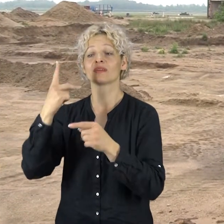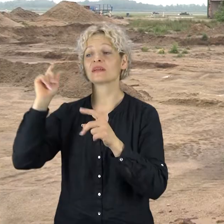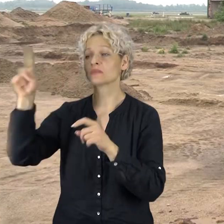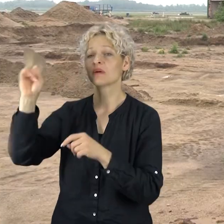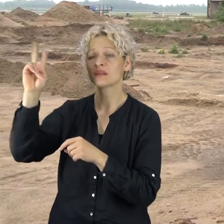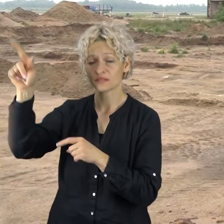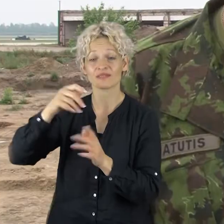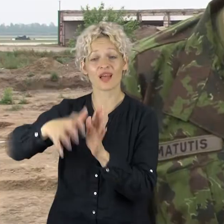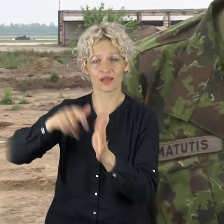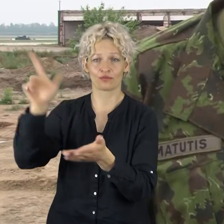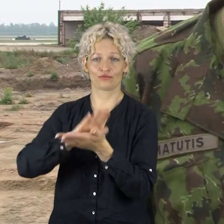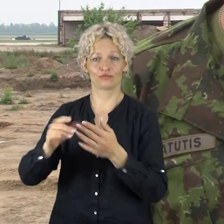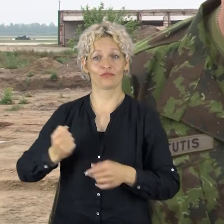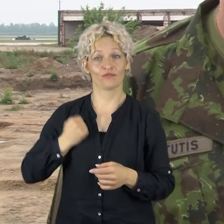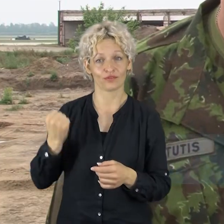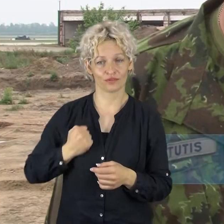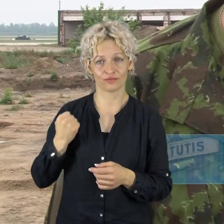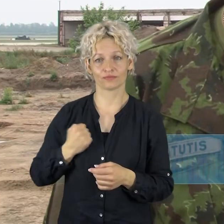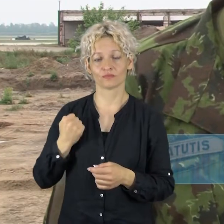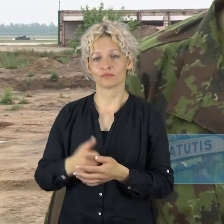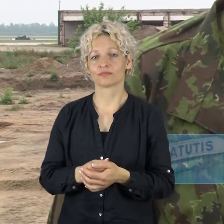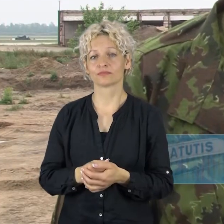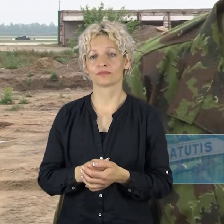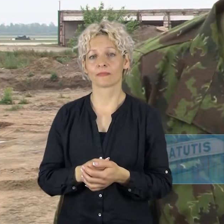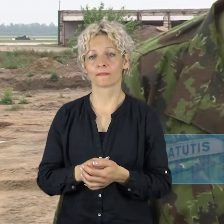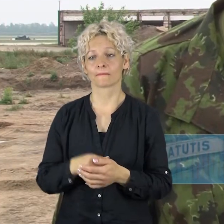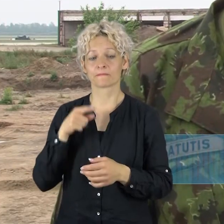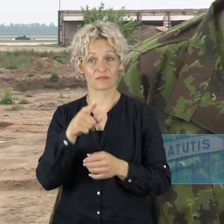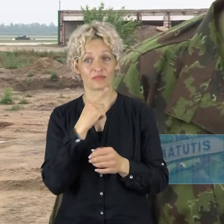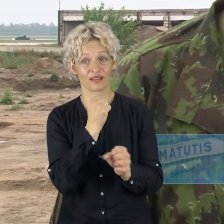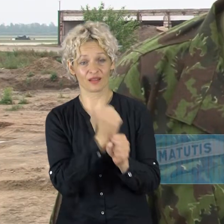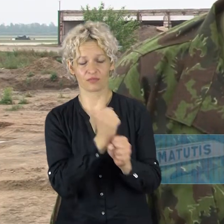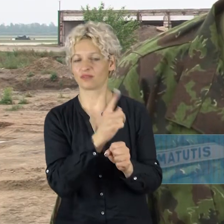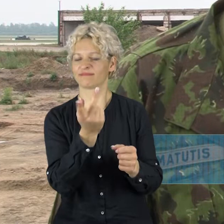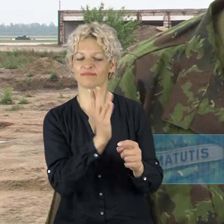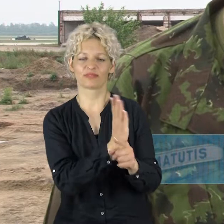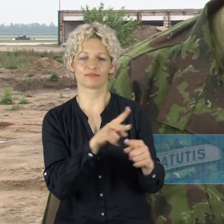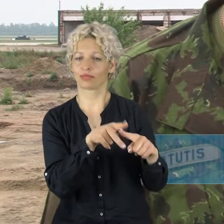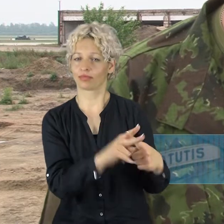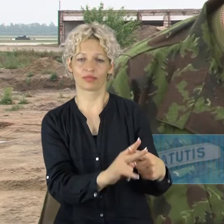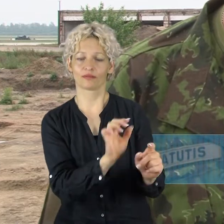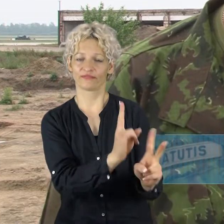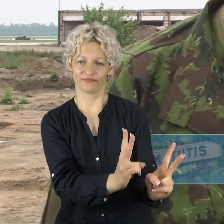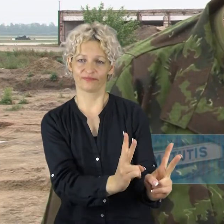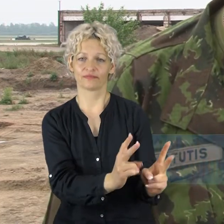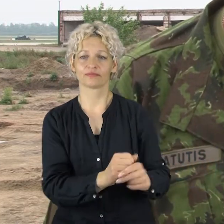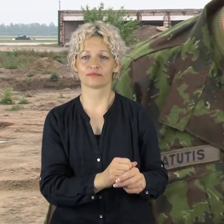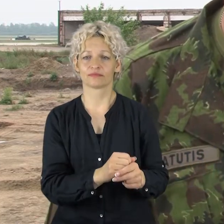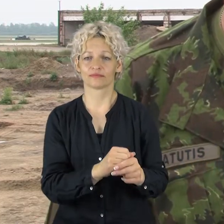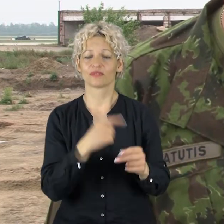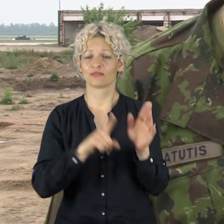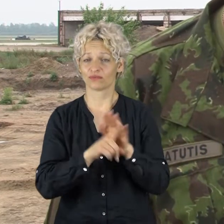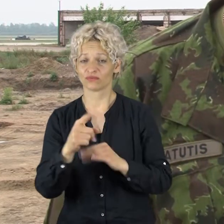aviacijos bazė. Natūralu, kad buvo sustabdyti visi procesai ir aviacijos bazė užsakė pirminių